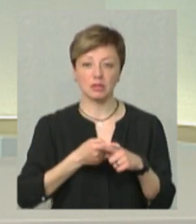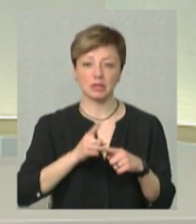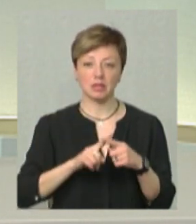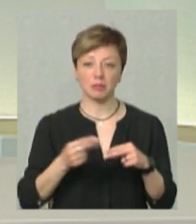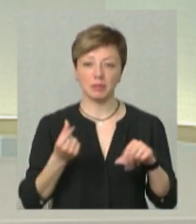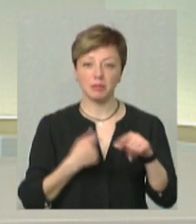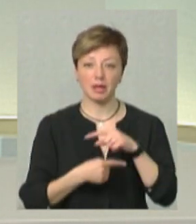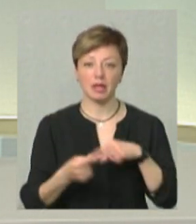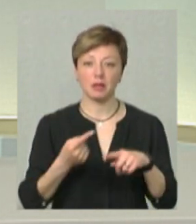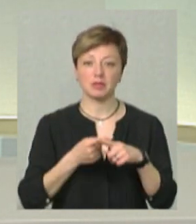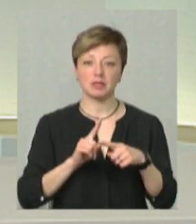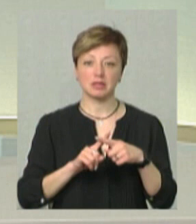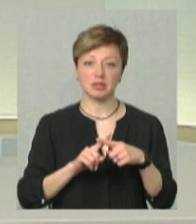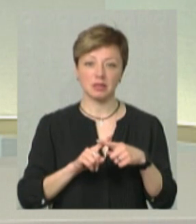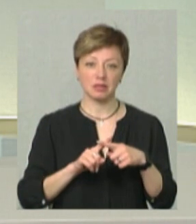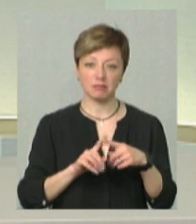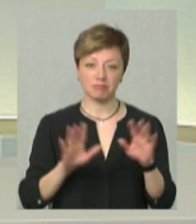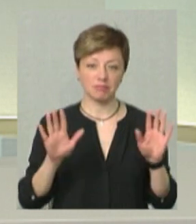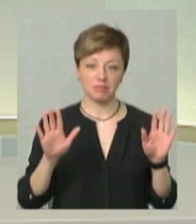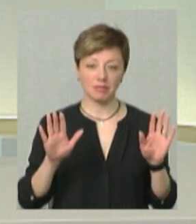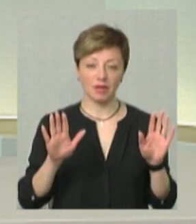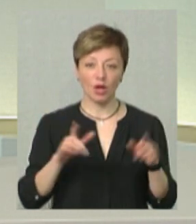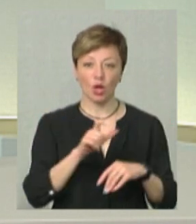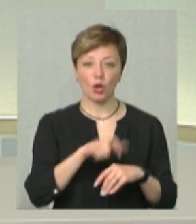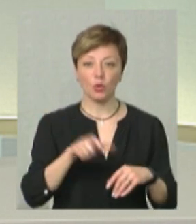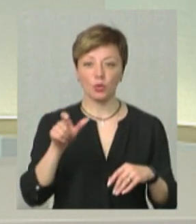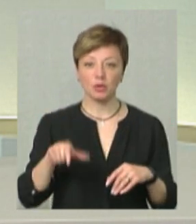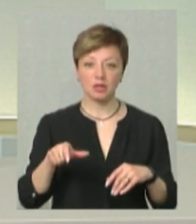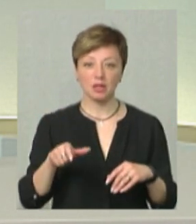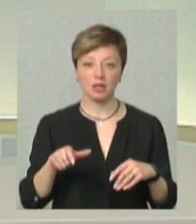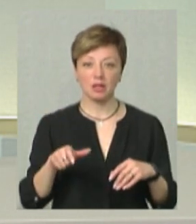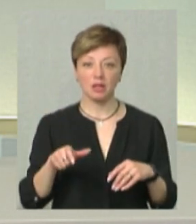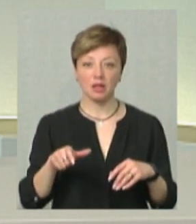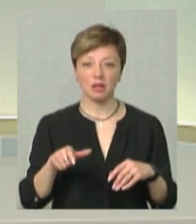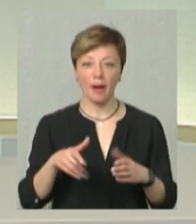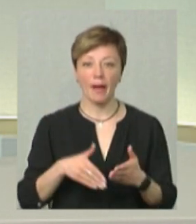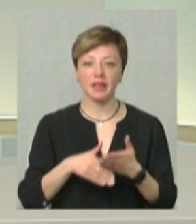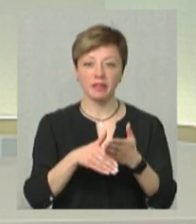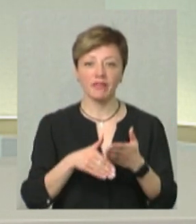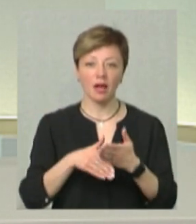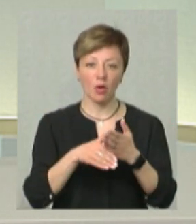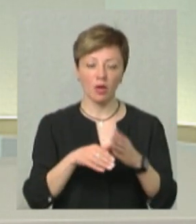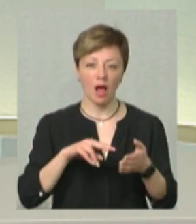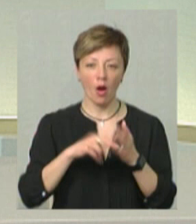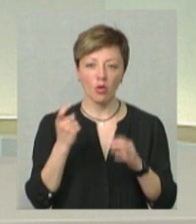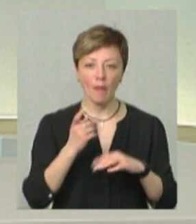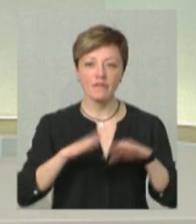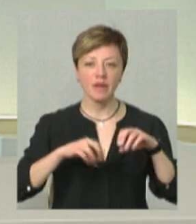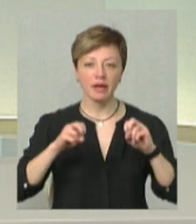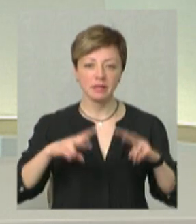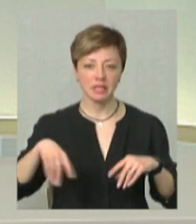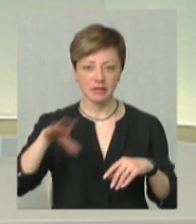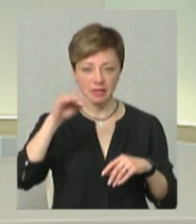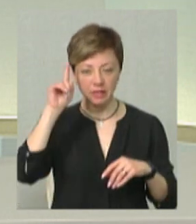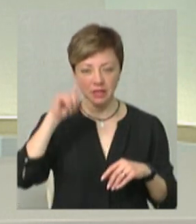і підприємці, там, взагалі, там, ті люди, там, кого-то надвіжують економікою. Тобто, і ті фахівці, ми всі там